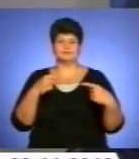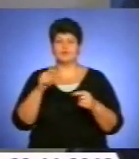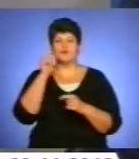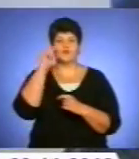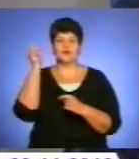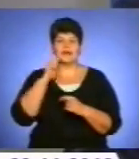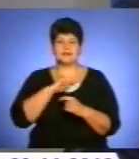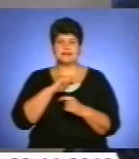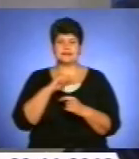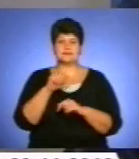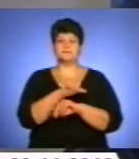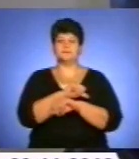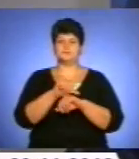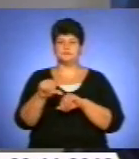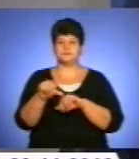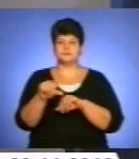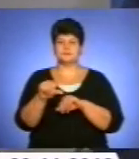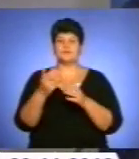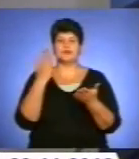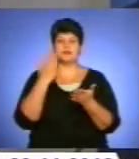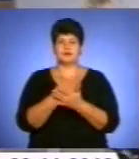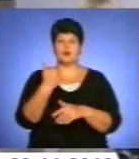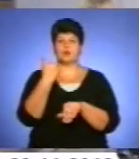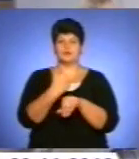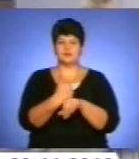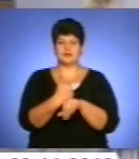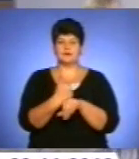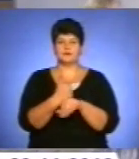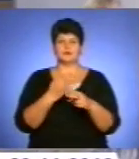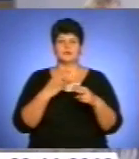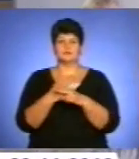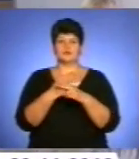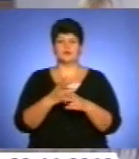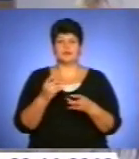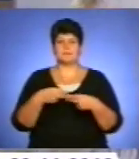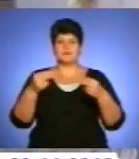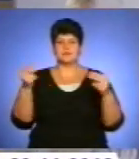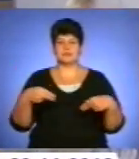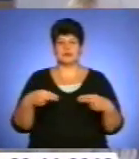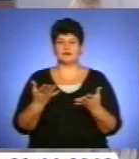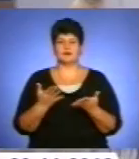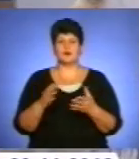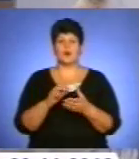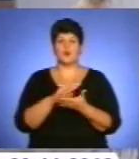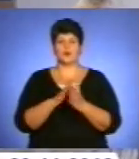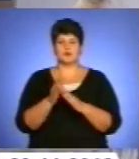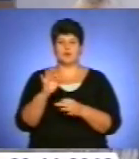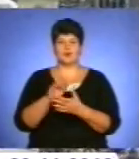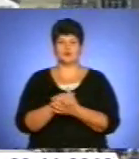і за межами, є головною перешкодою на шляху підписання угоди про асоціацію.